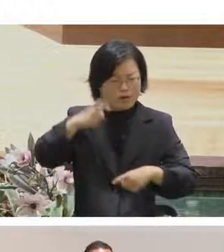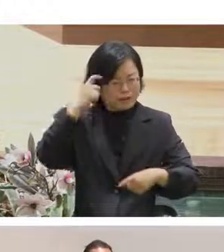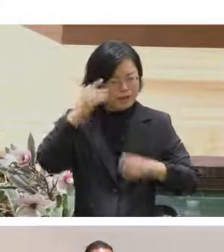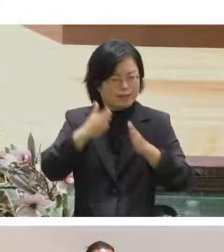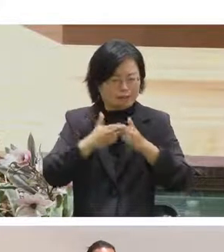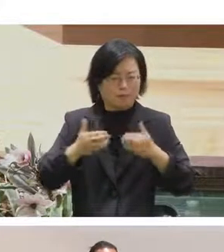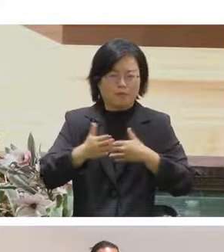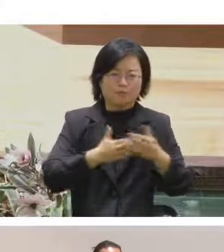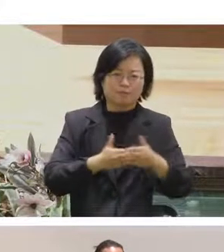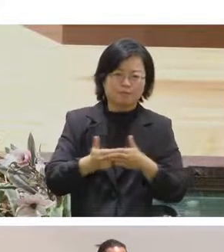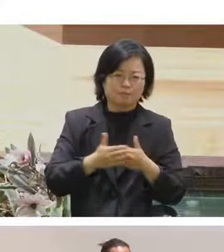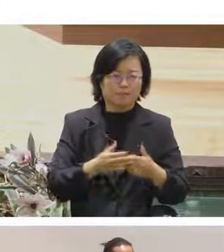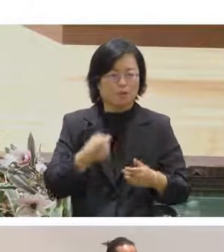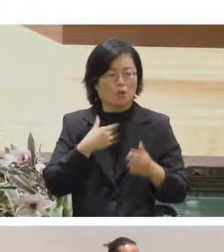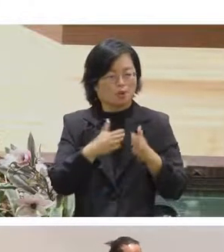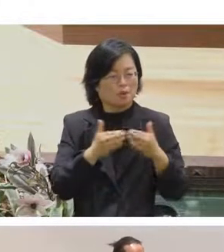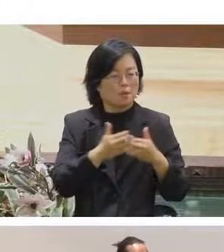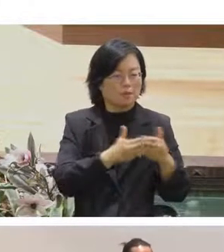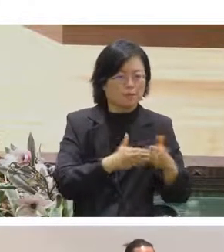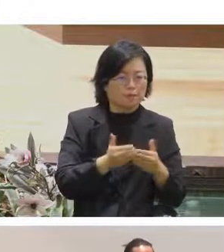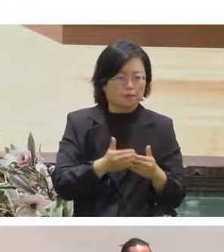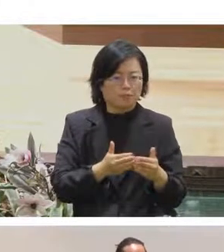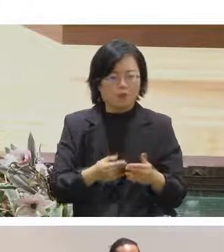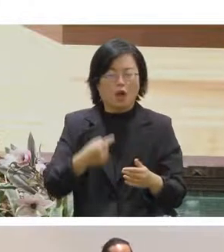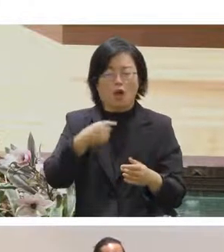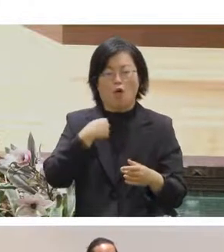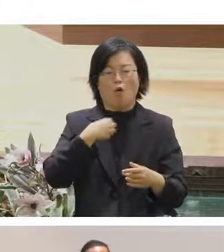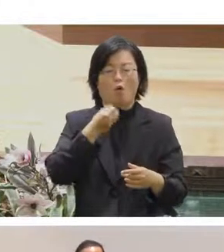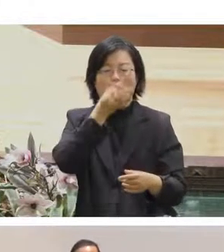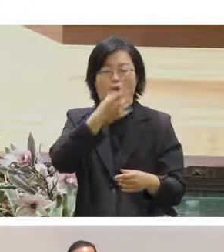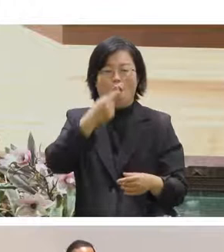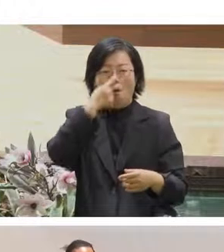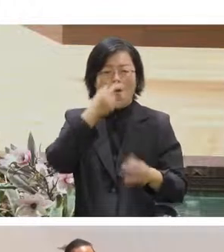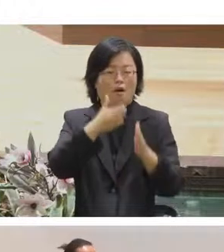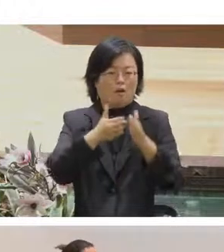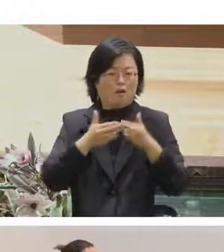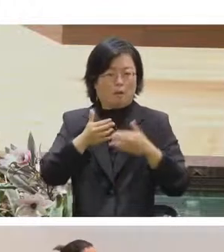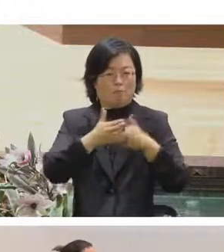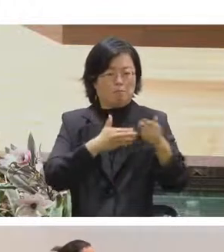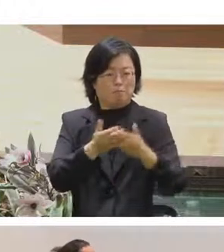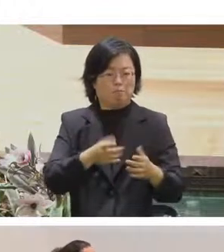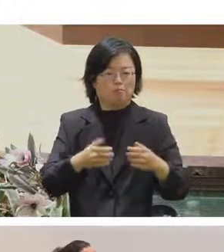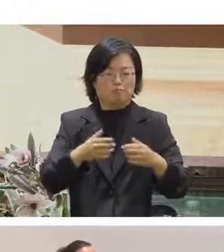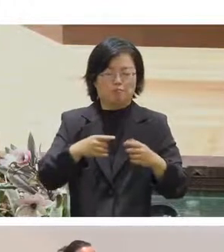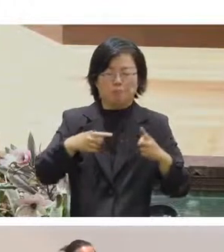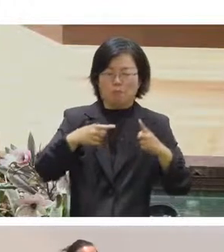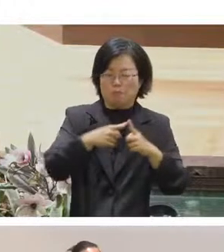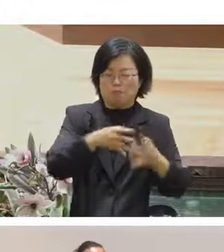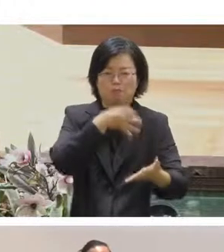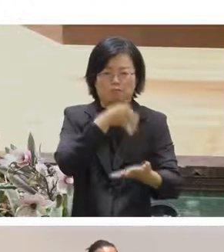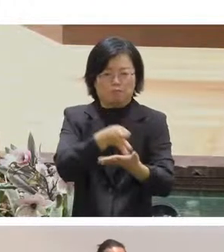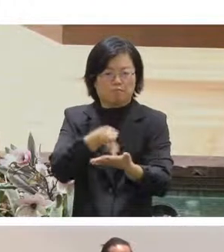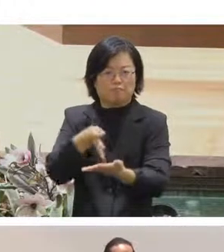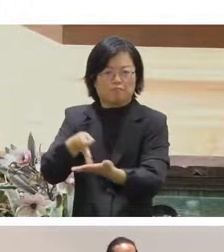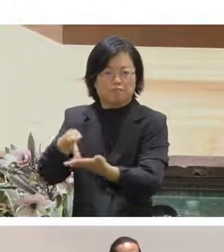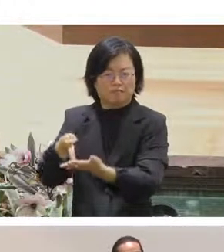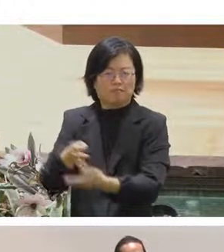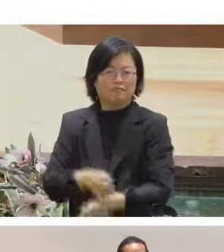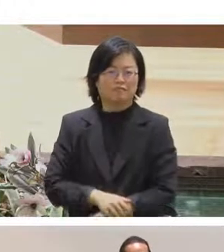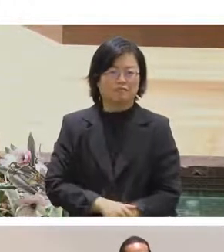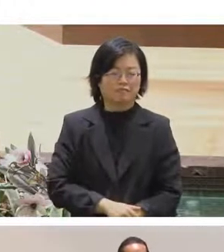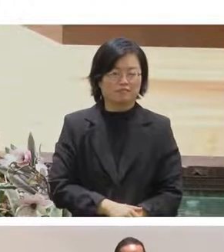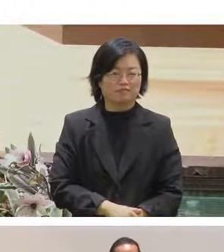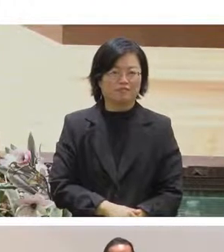通常大家講說我要幫忙的DG他說我可以幫忙報到這樣所以這個是一個非常熱門的一個行業這樣就是一下就是